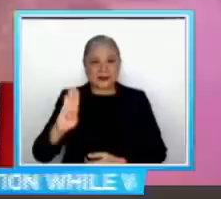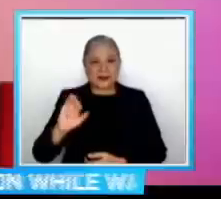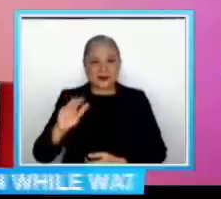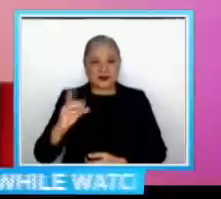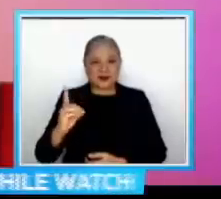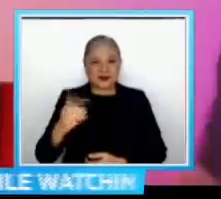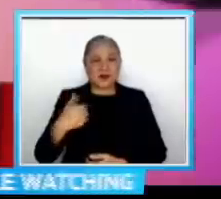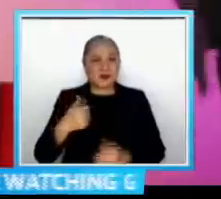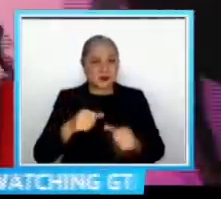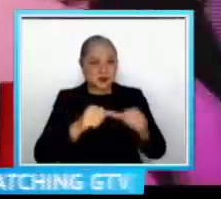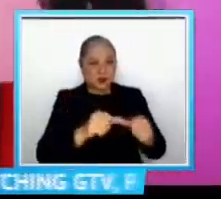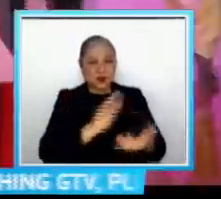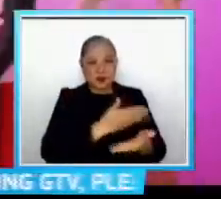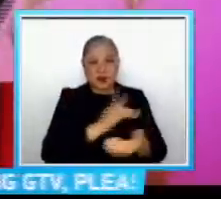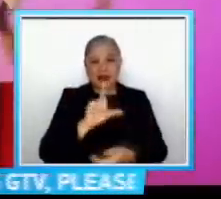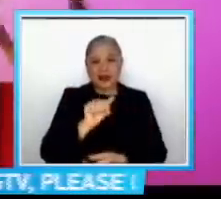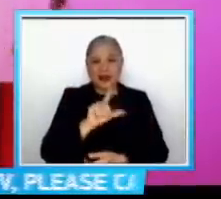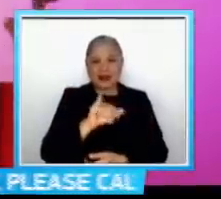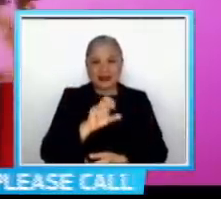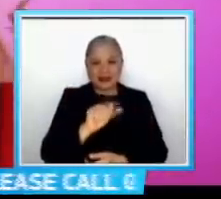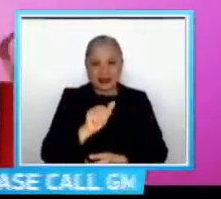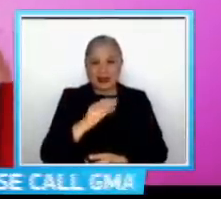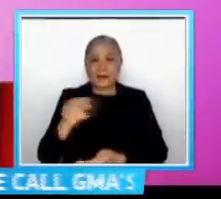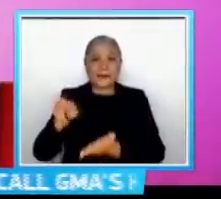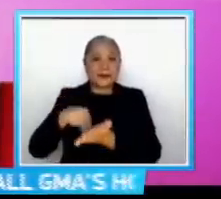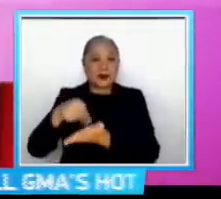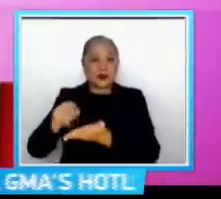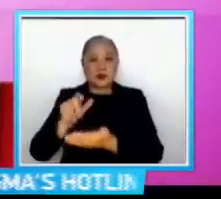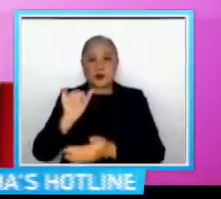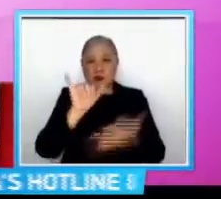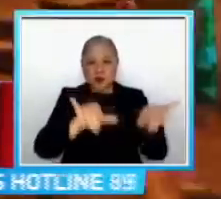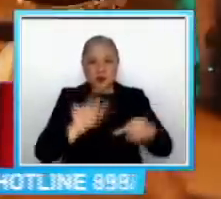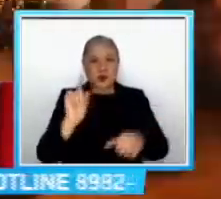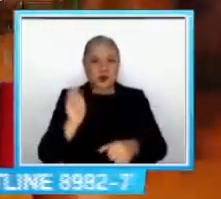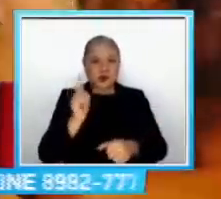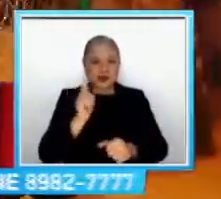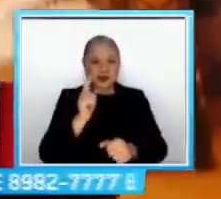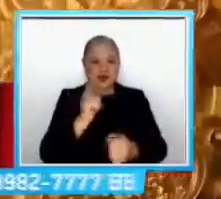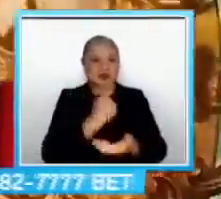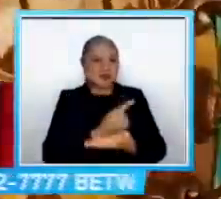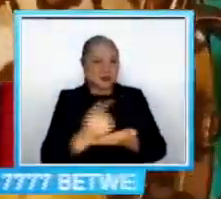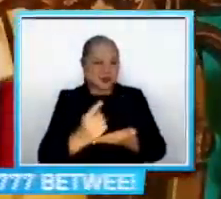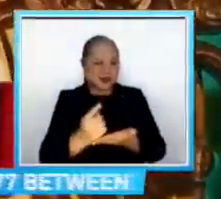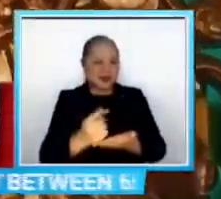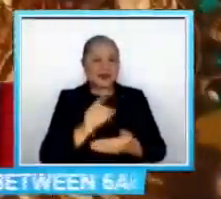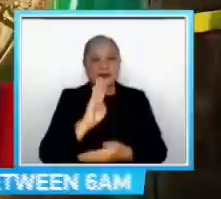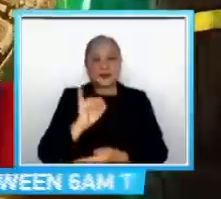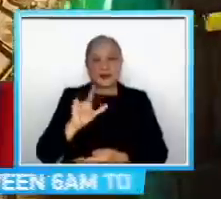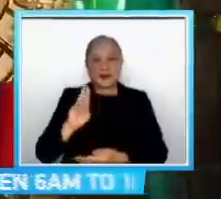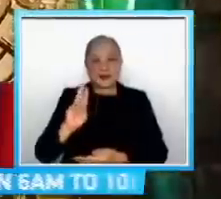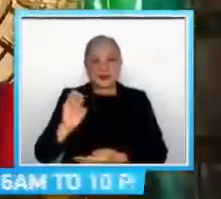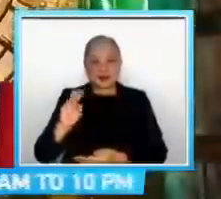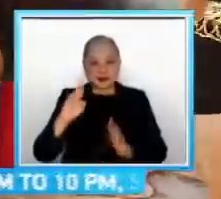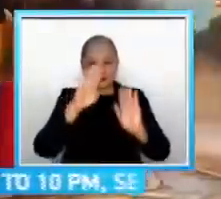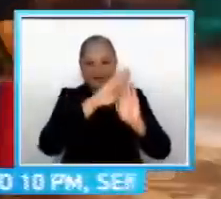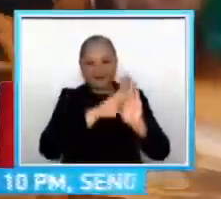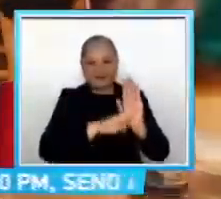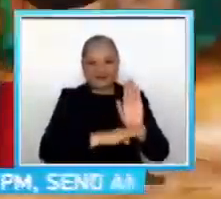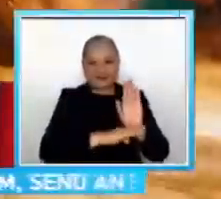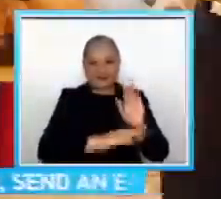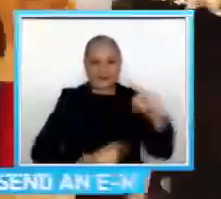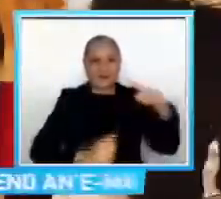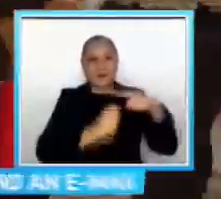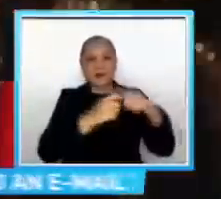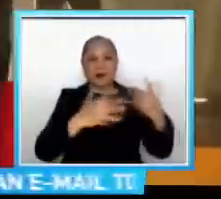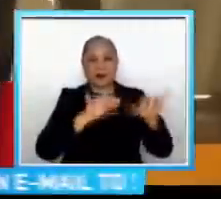Lalisa at Butter sa loob ng 20 weeks sa Billboard's Hot Trending Song Charts Yan ang first two titles na nanatili ng ganyan katagal sa